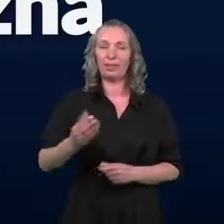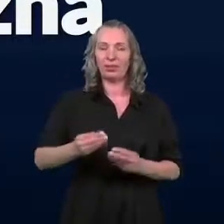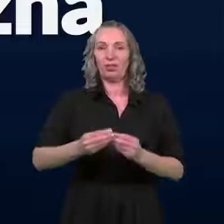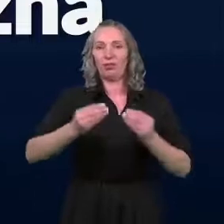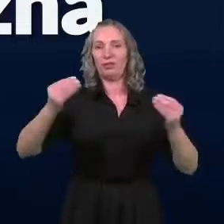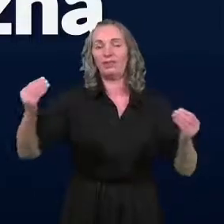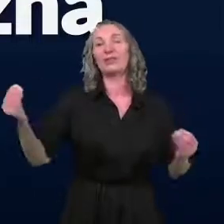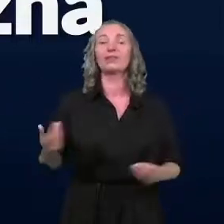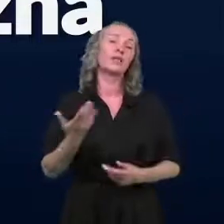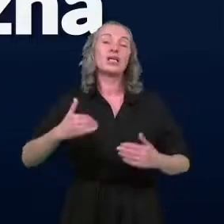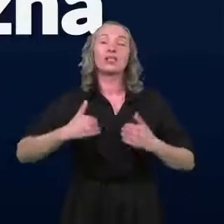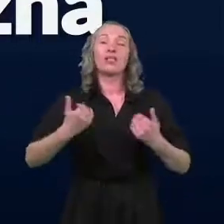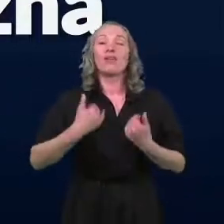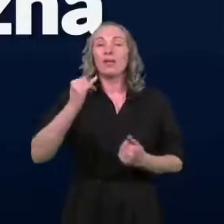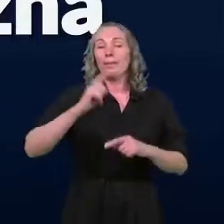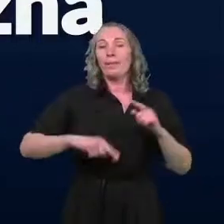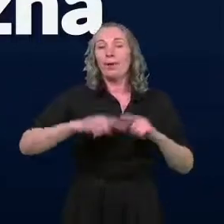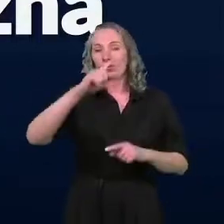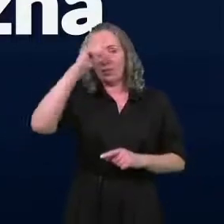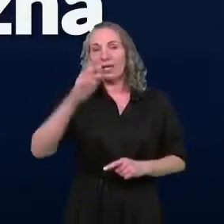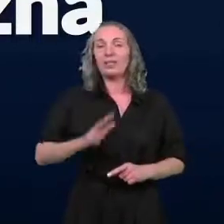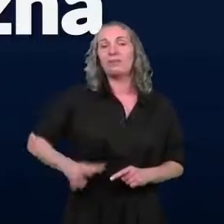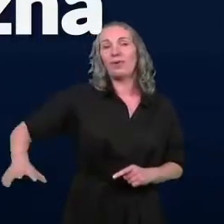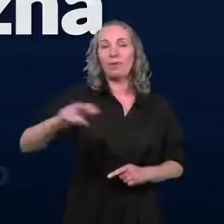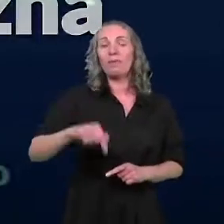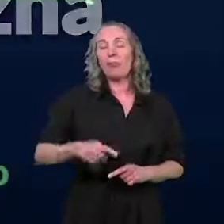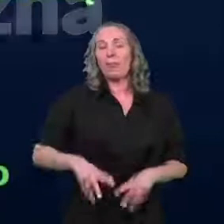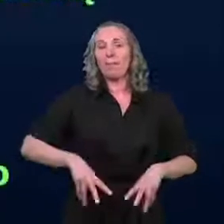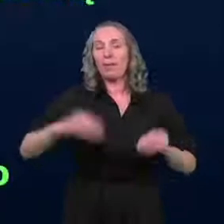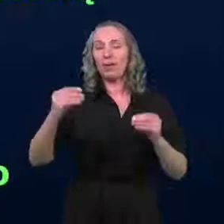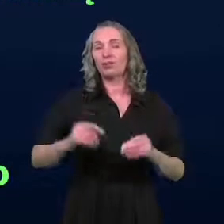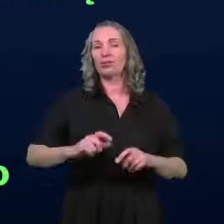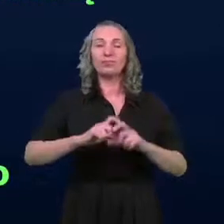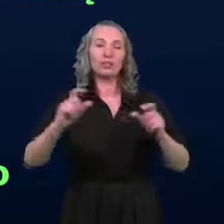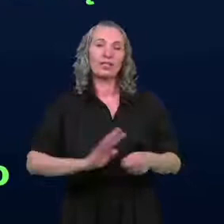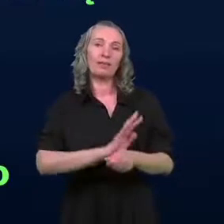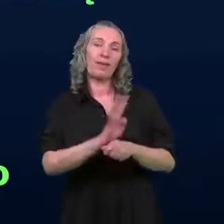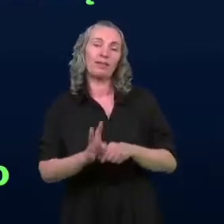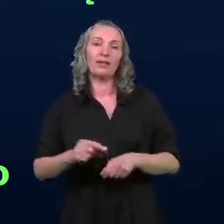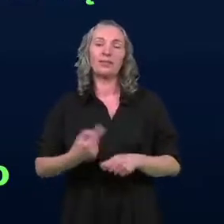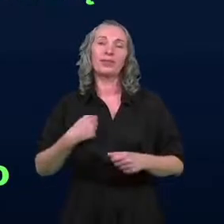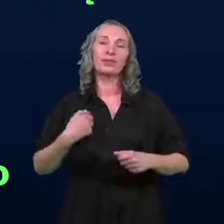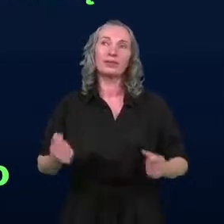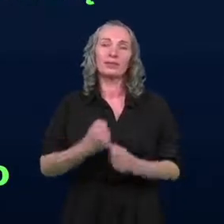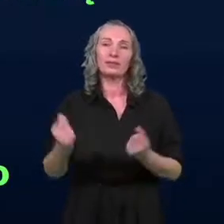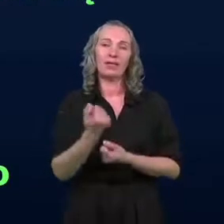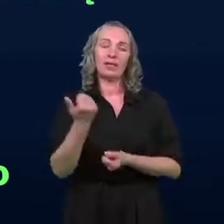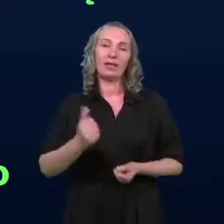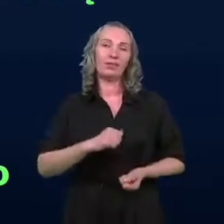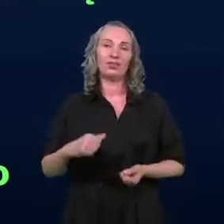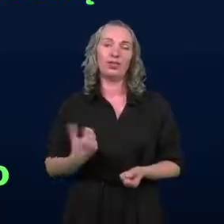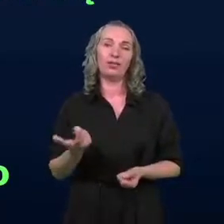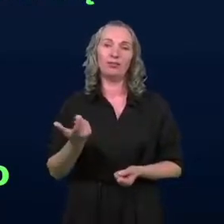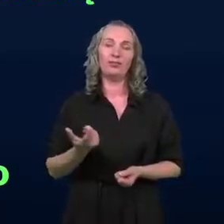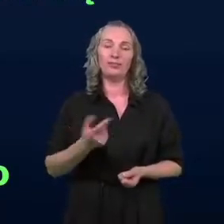rozwijać. Zdrowie i polityka społeczna. Ja właściwie od tego zacząłem. Okres pandemii, więc tutaj staramy się rzeczywiście, jak